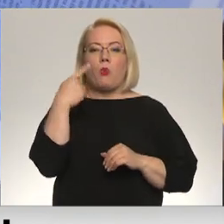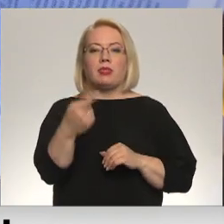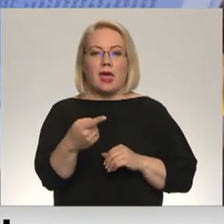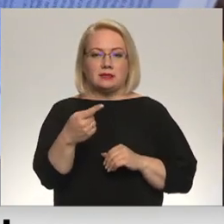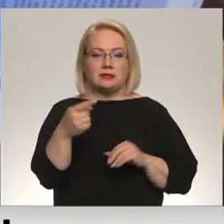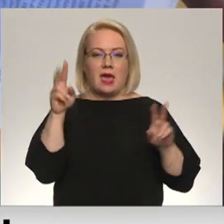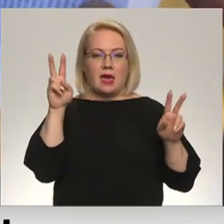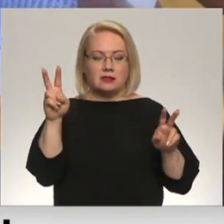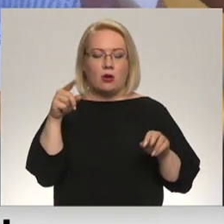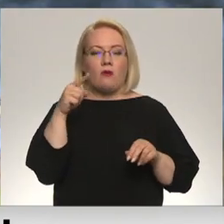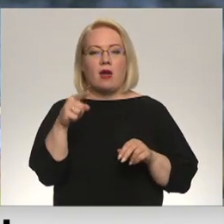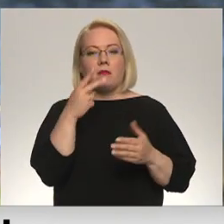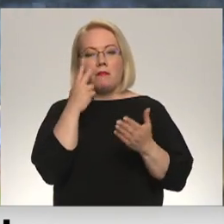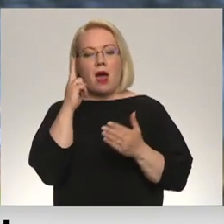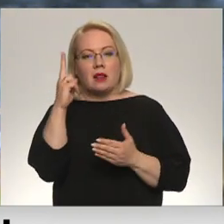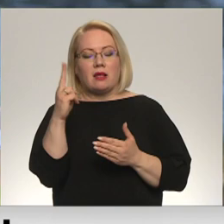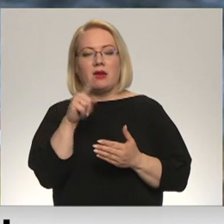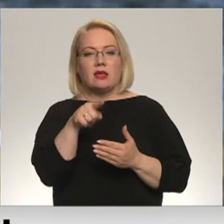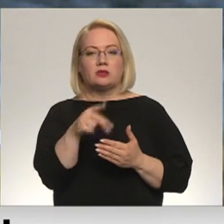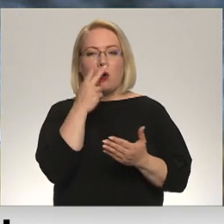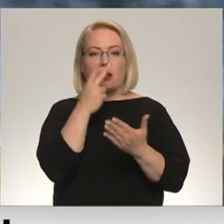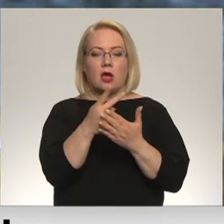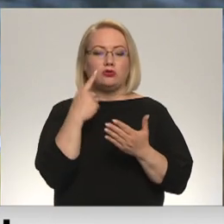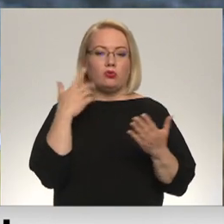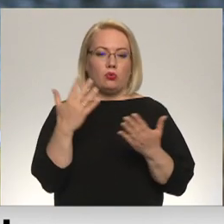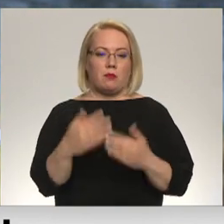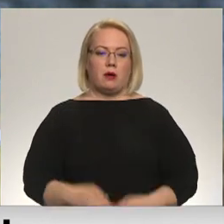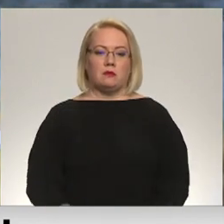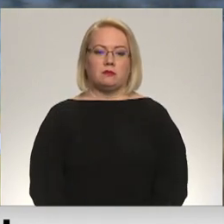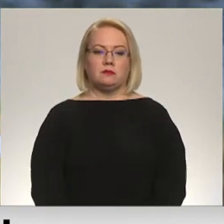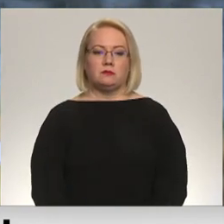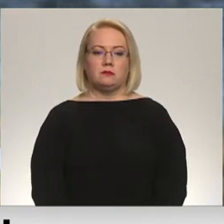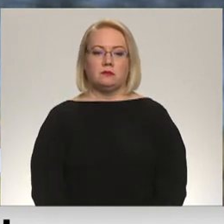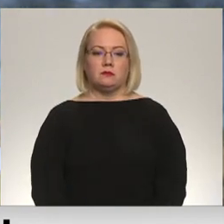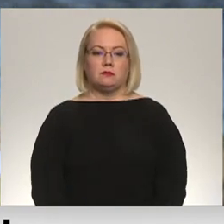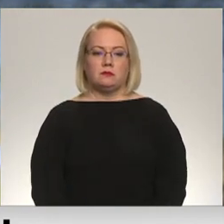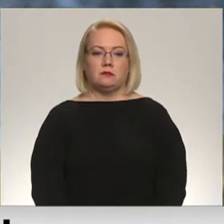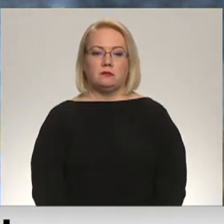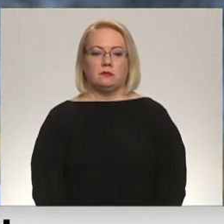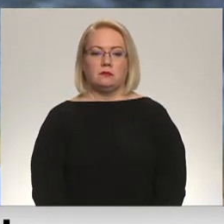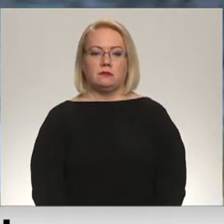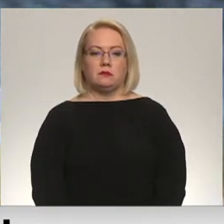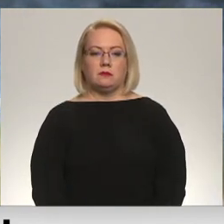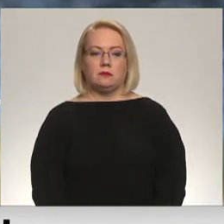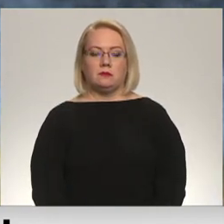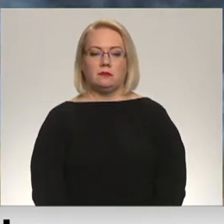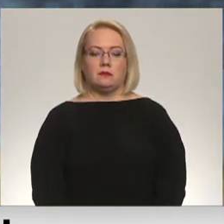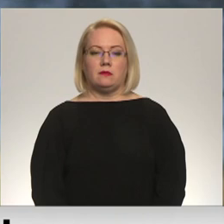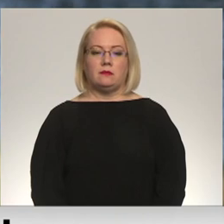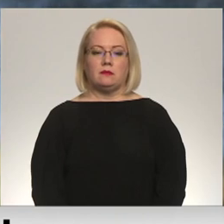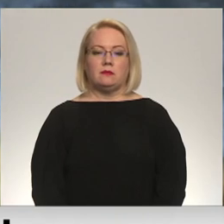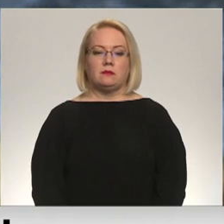tiešām redzēts tas, ko domā. Līdz to nobitņīgs un samērā parasts. Tas nozīmē, ka viņa te